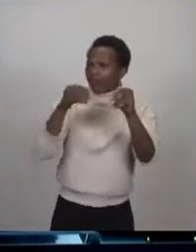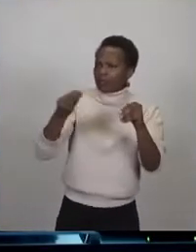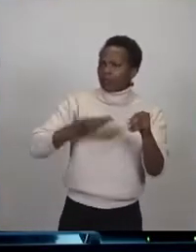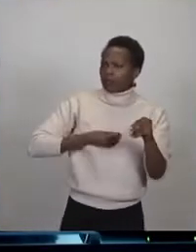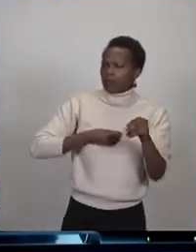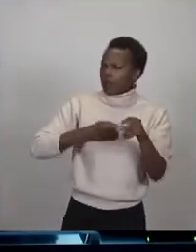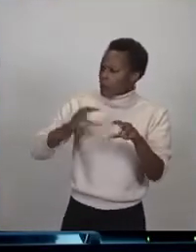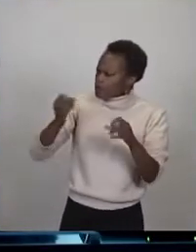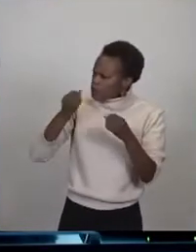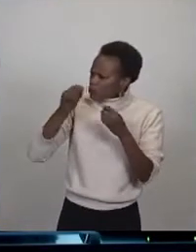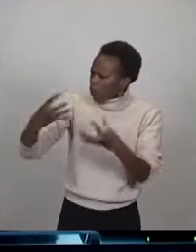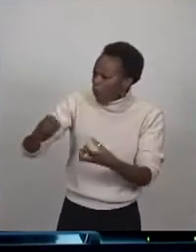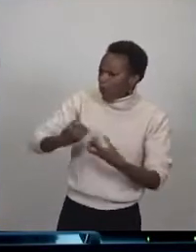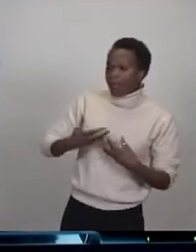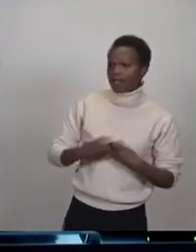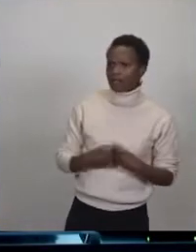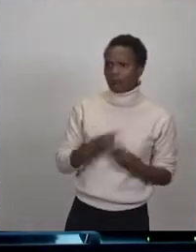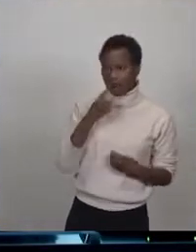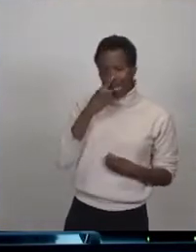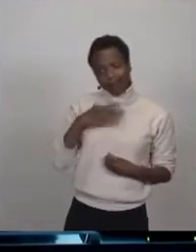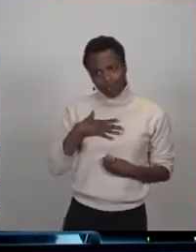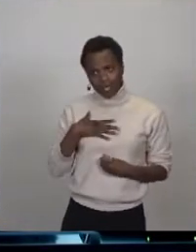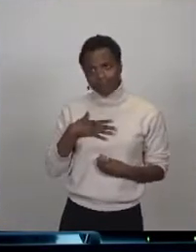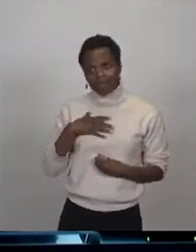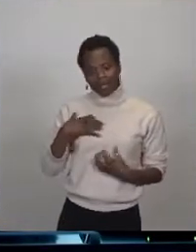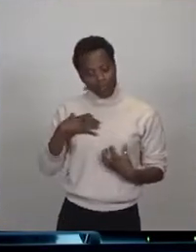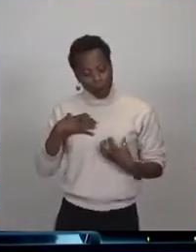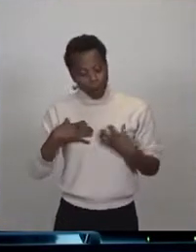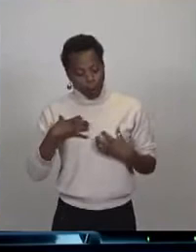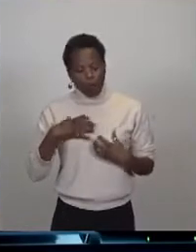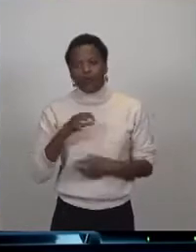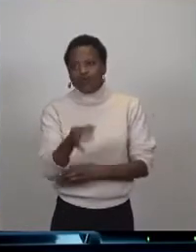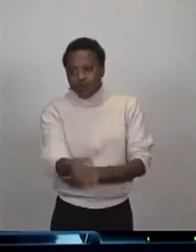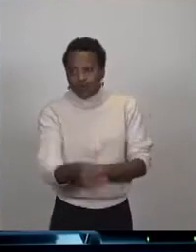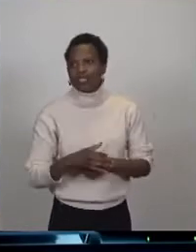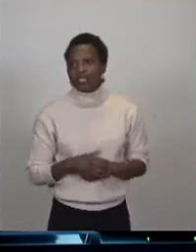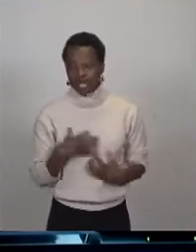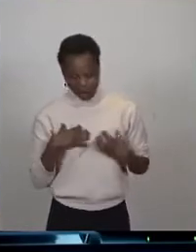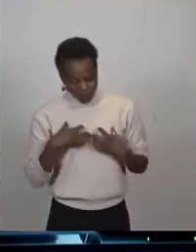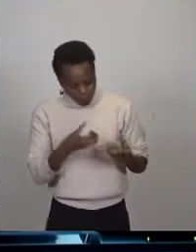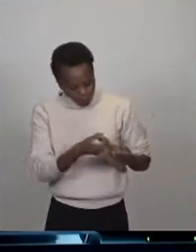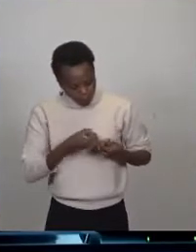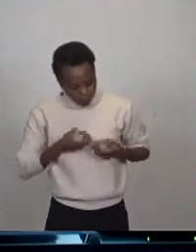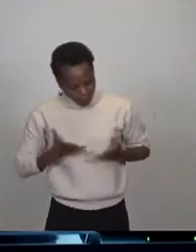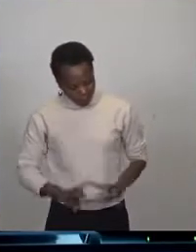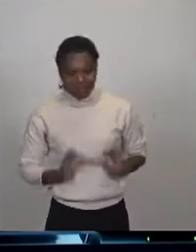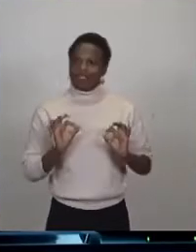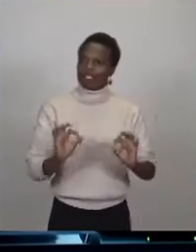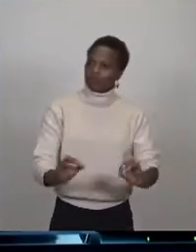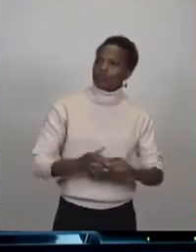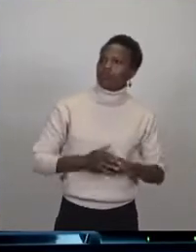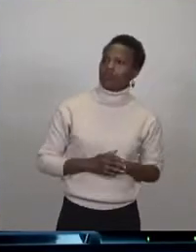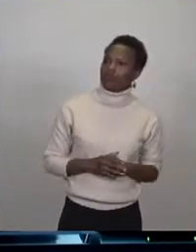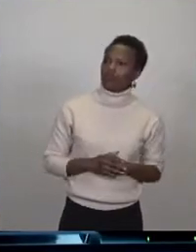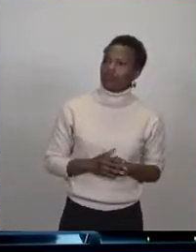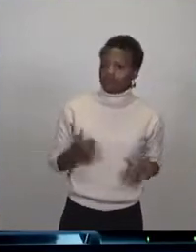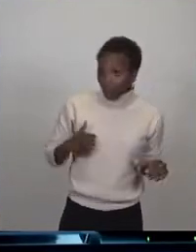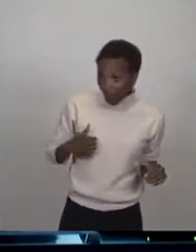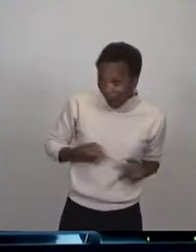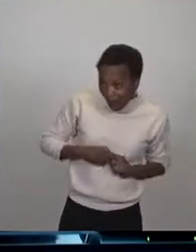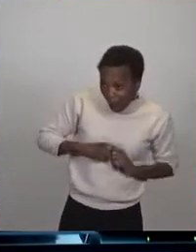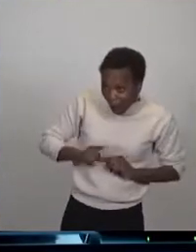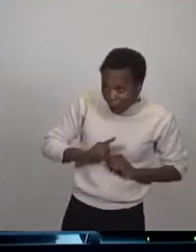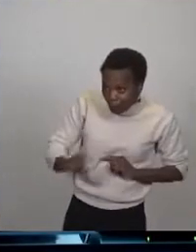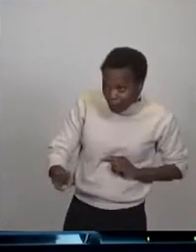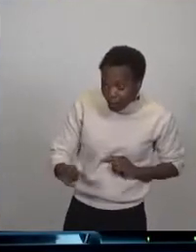qu'il faut douter, parce que c'est du doute que naît, à mon avis, la bonne décision, il faut douter de temps en temps, et je ne suis pas certain qu'on